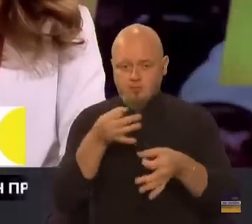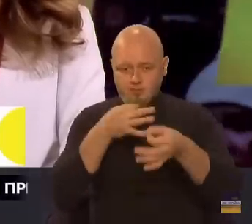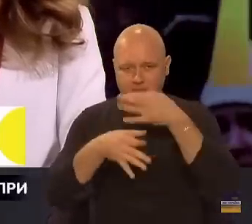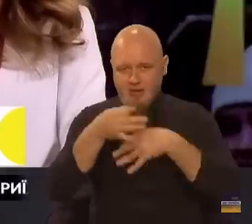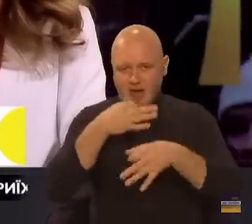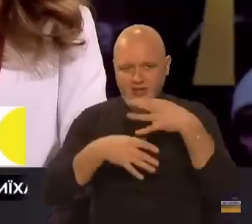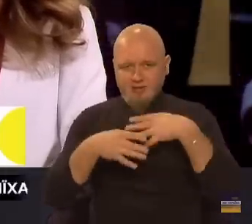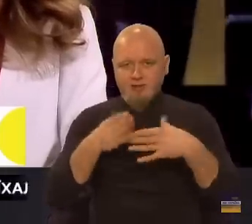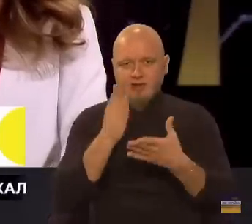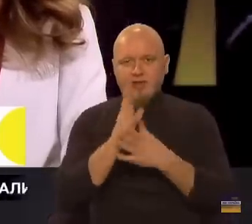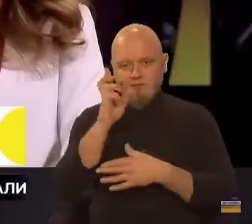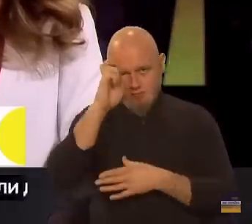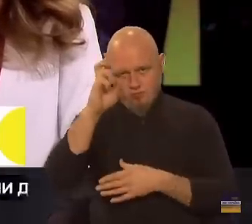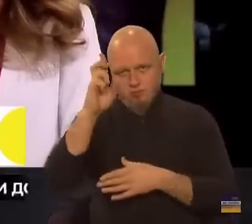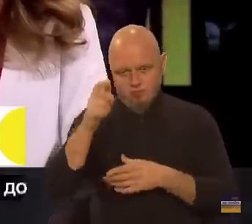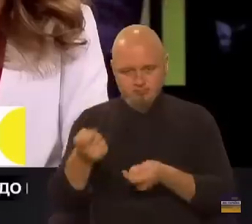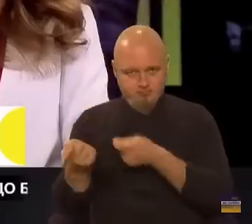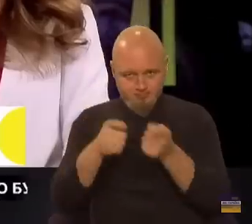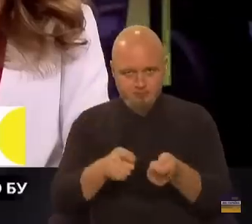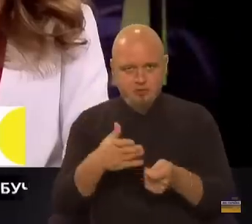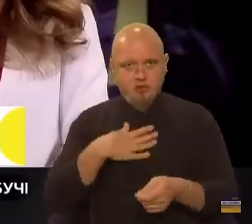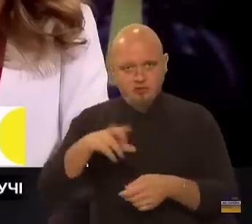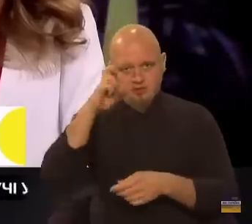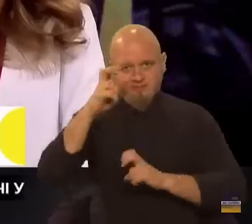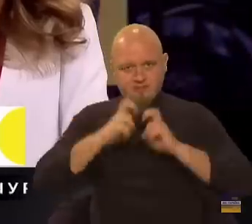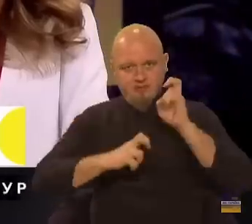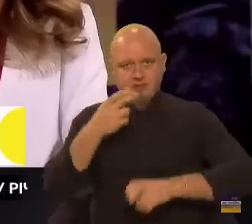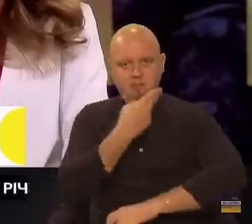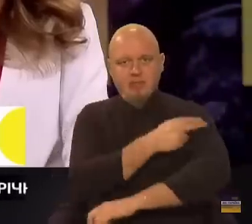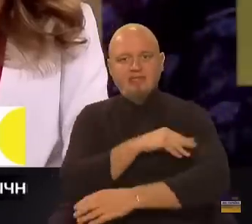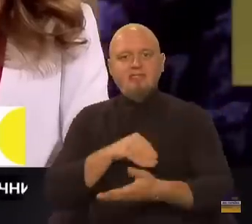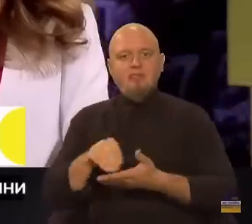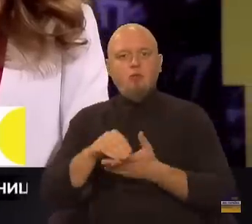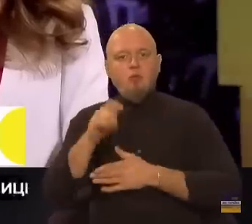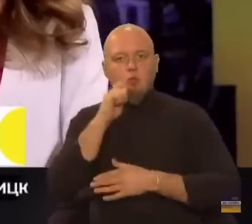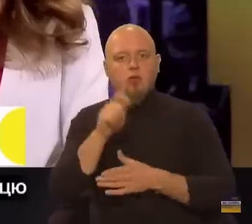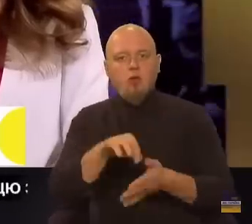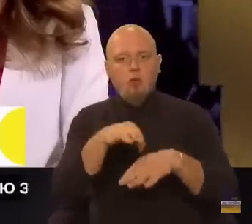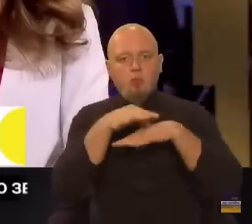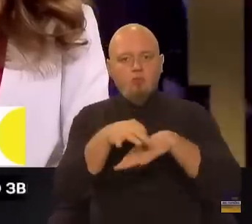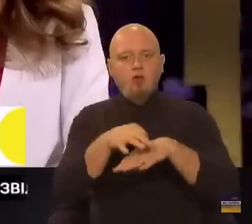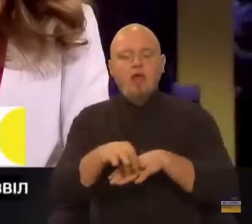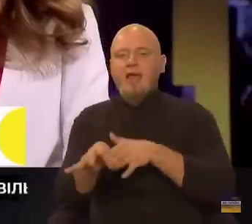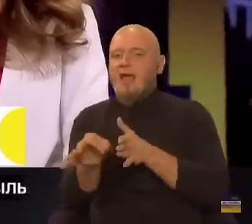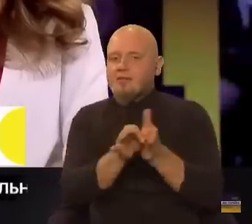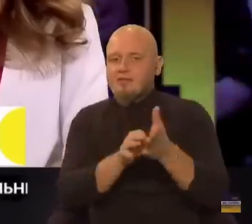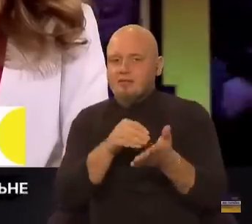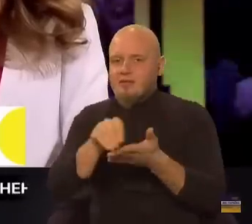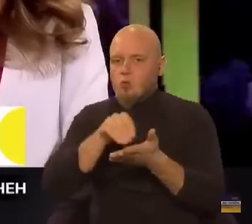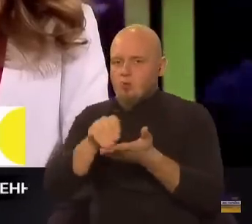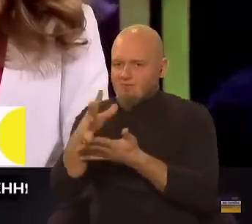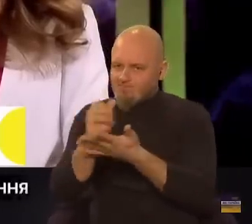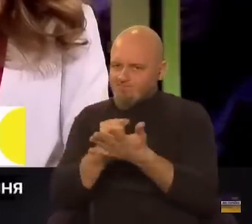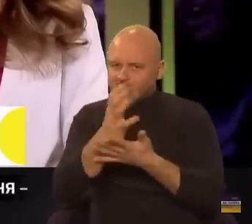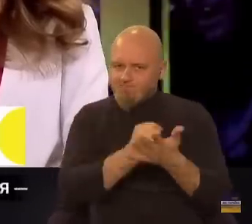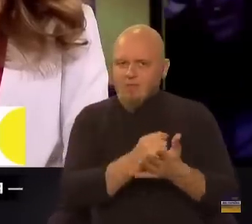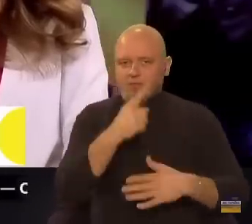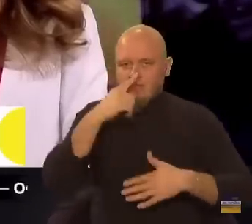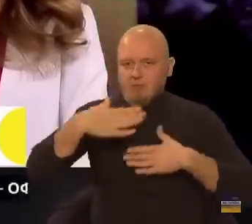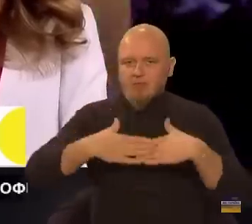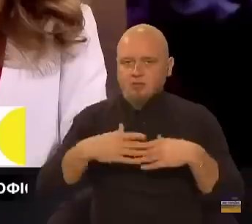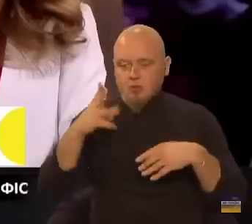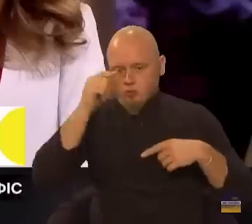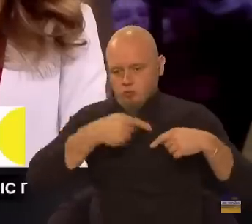препаратів є в країні. Наше державне підприємство «Медичні закупівлі України» провело екстрені закупівлі, наблизило